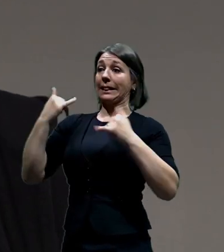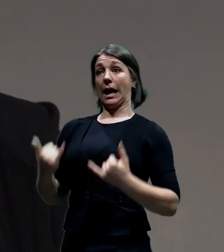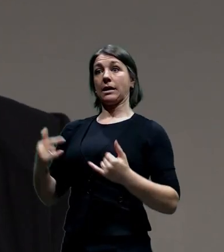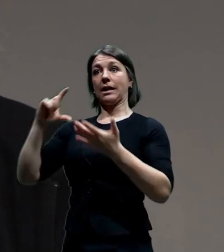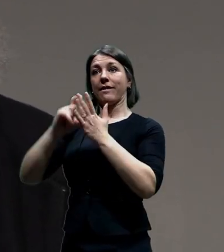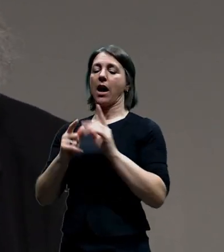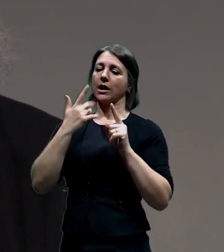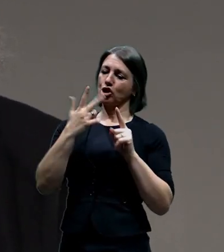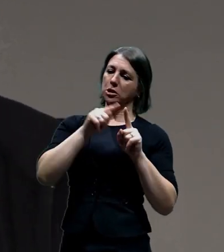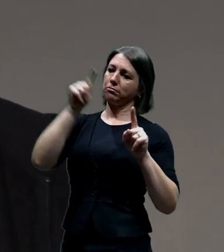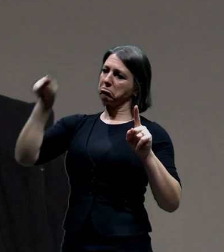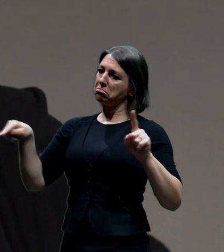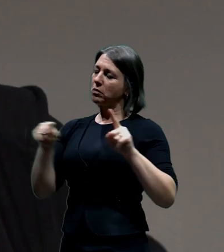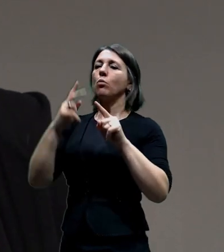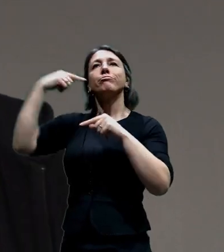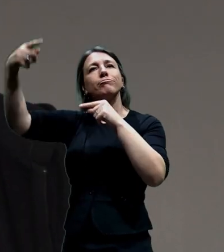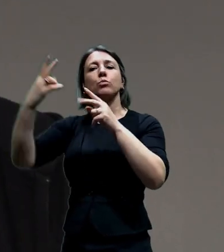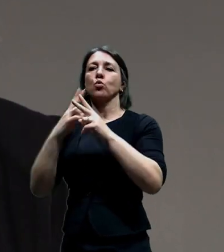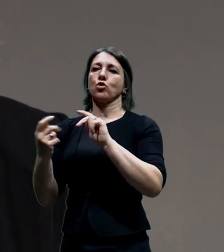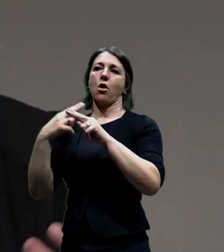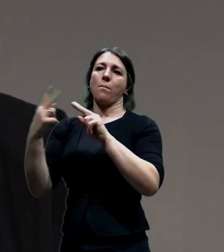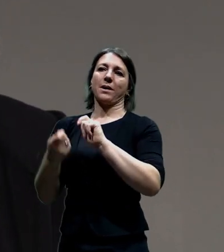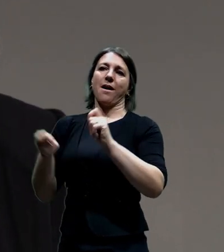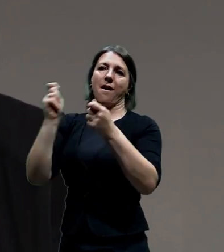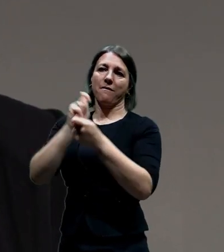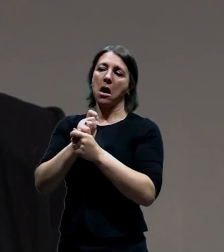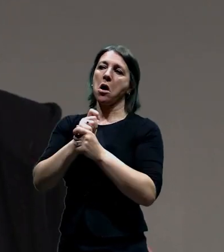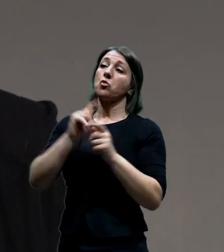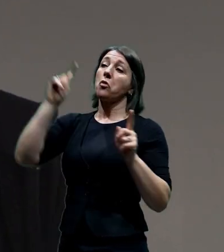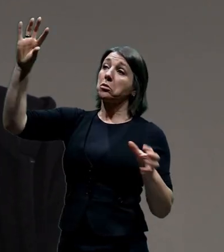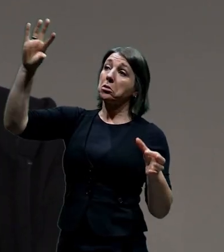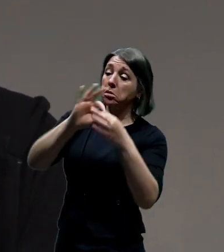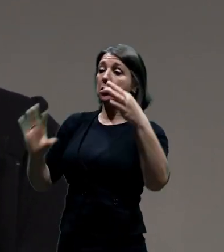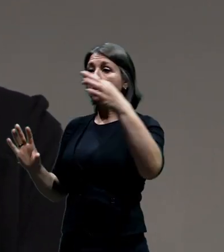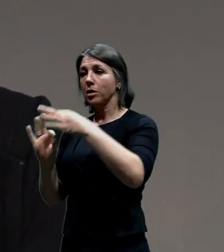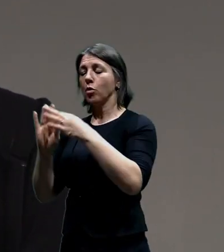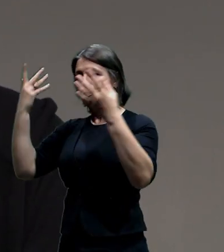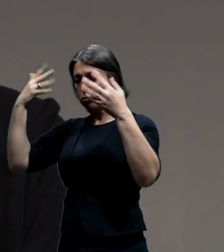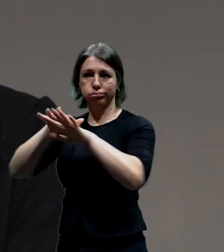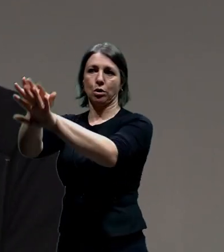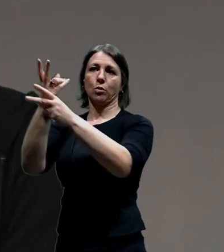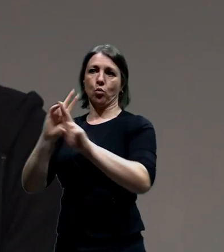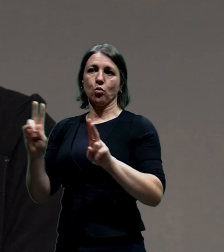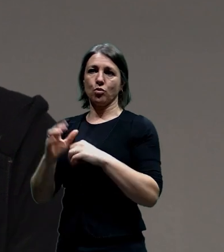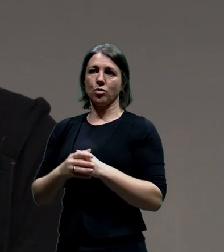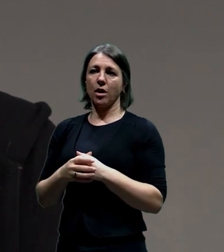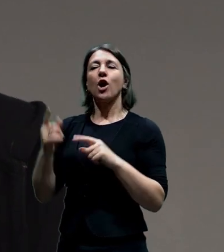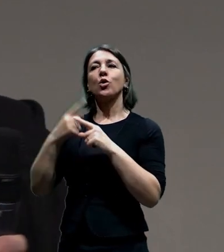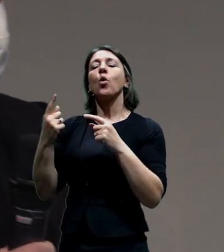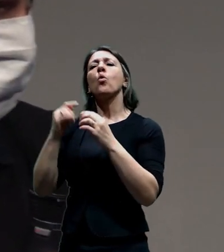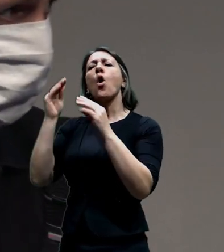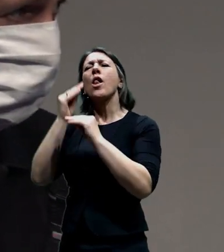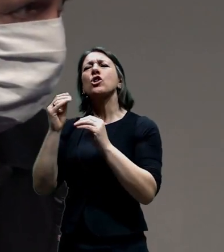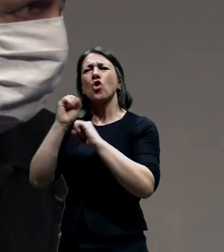náhodou nešlo vyřešit tím, že vlastně se někdy ty zásahy spojejí, což vlastně by přineslo osvobození vlastně těm Holešovičkám.